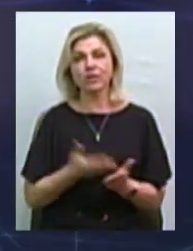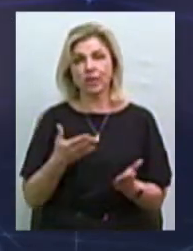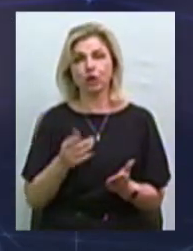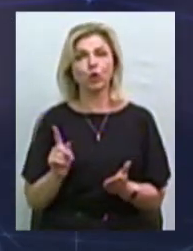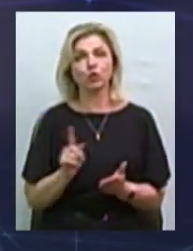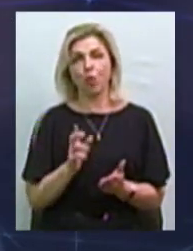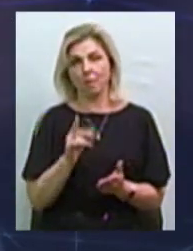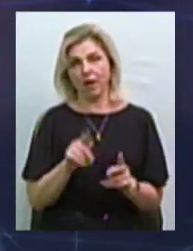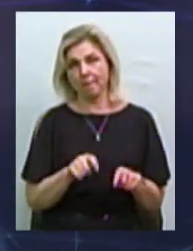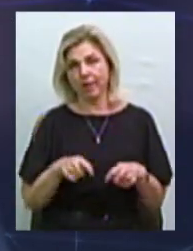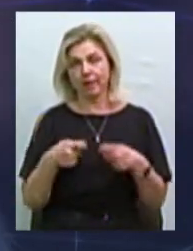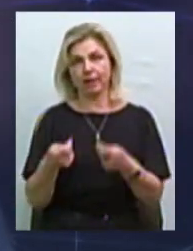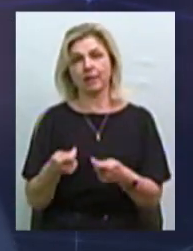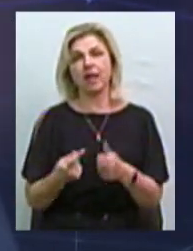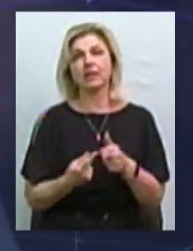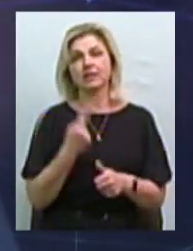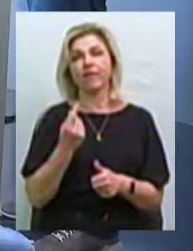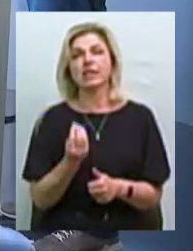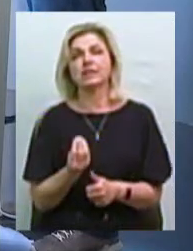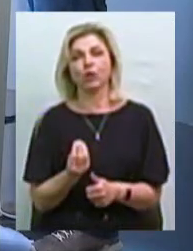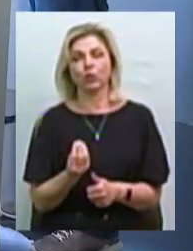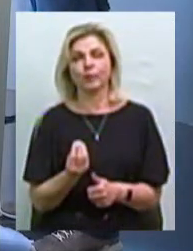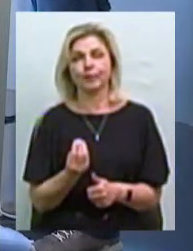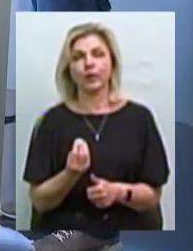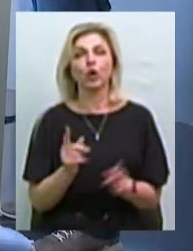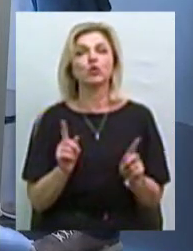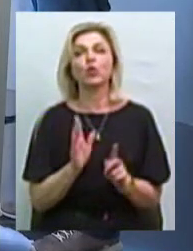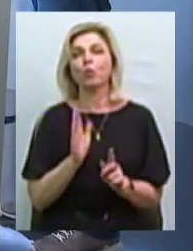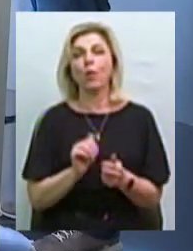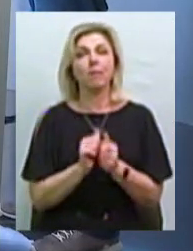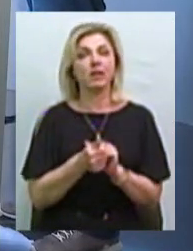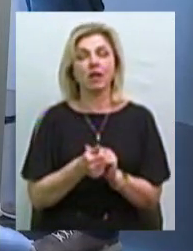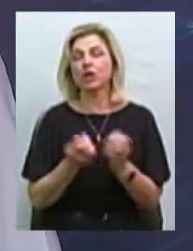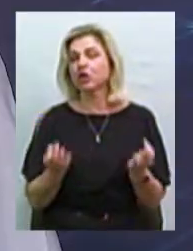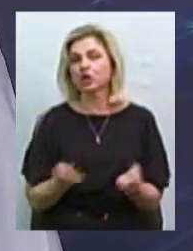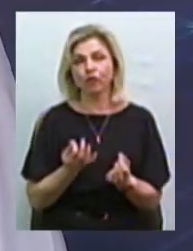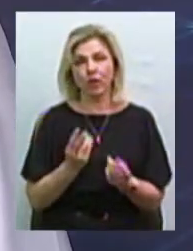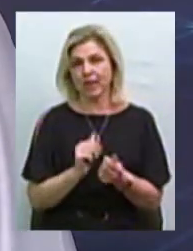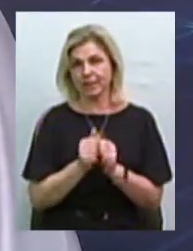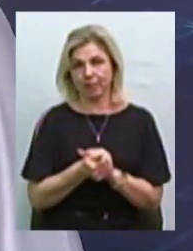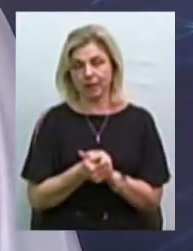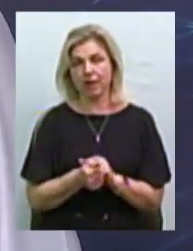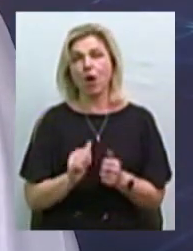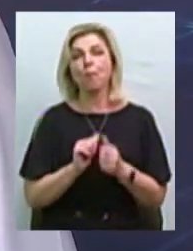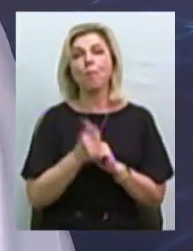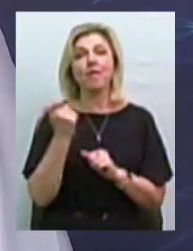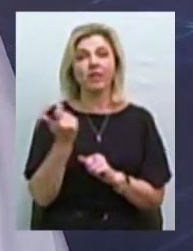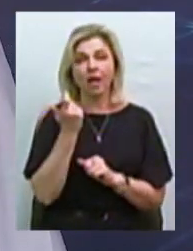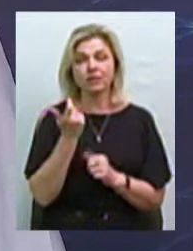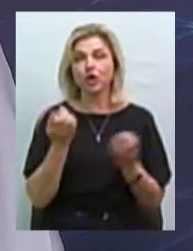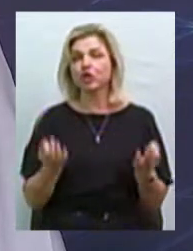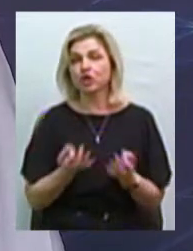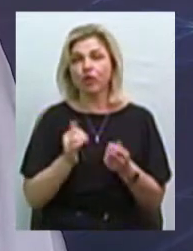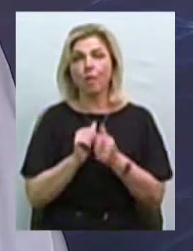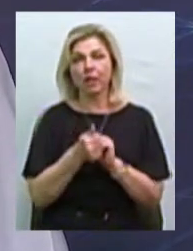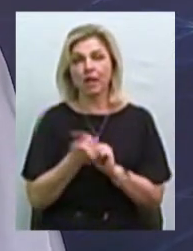назвачити якусь там ціну. Що буде мінятися? Нічого не зміниться. Поміняємо власника, нічого не буде мінятися, бо